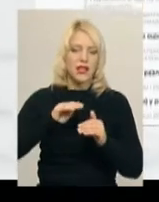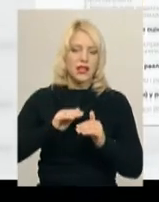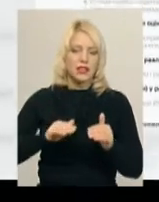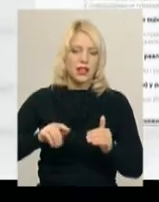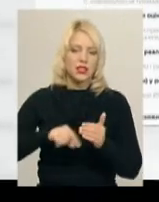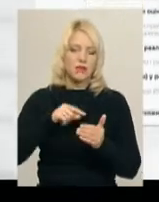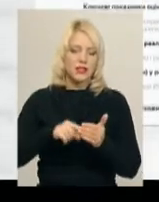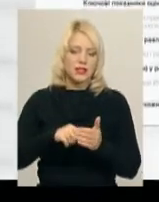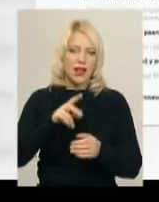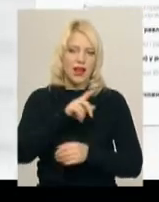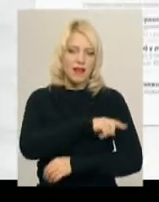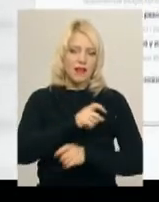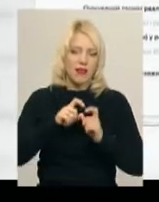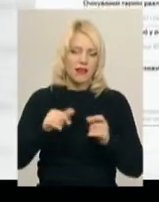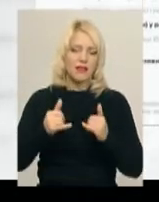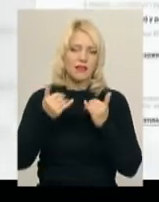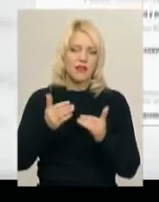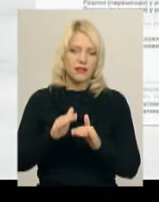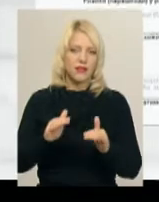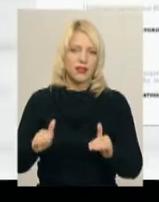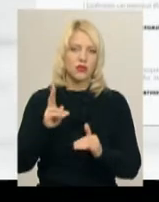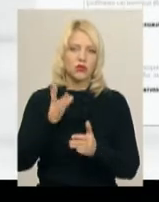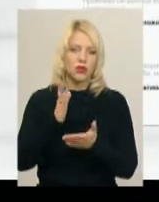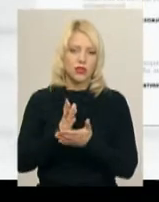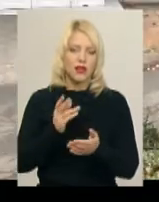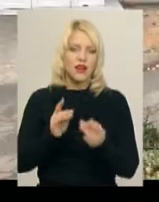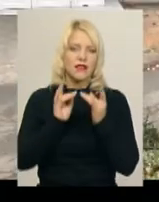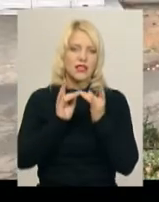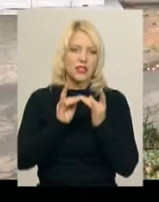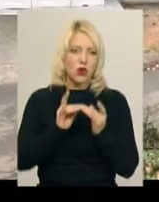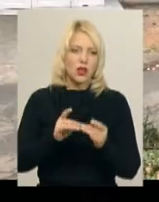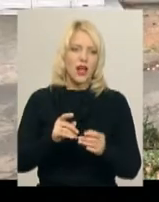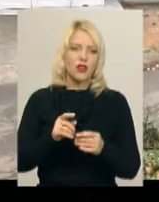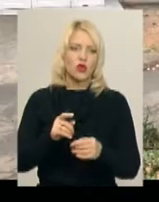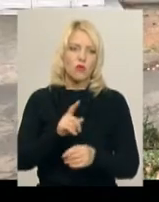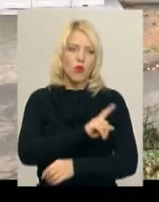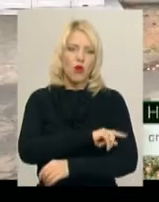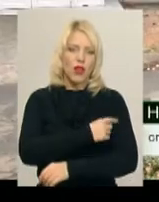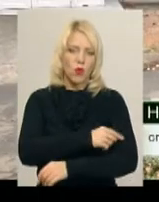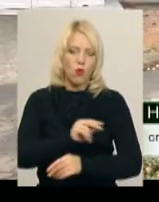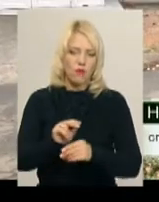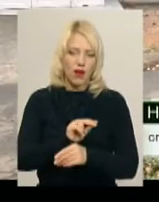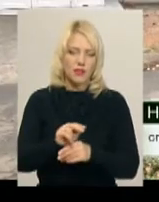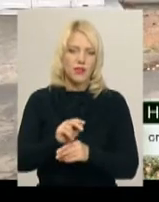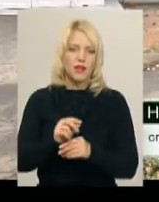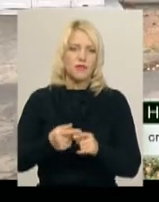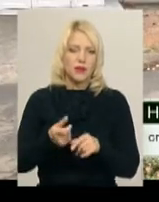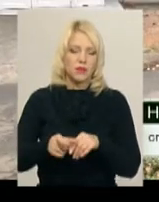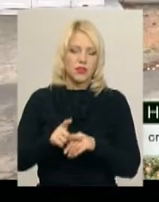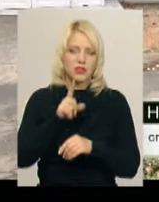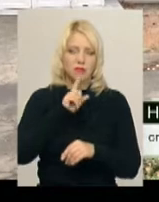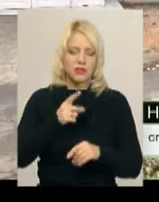дітей шкільного віку, які перебувають на стаціонарному лікуванні понад місяць. На даний проєкт ми передбачили 150 тисяч, це